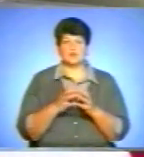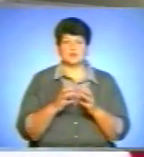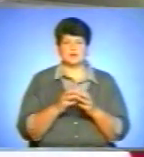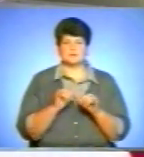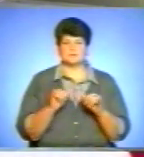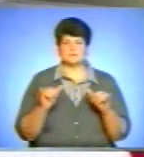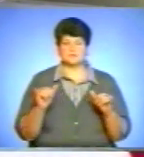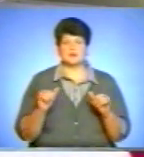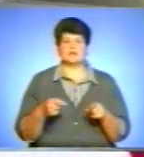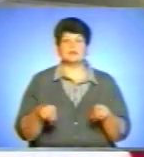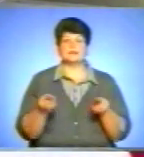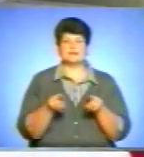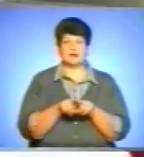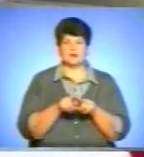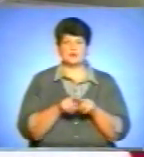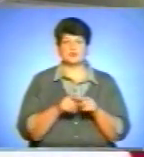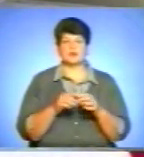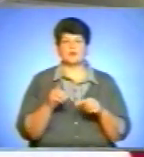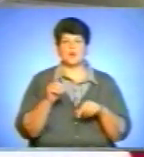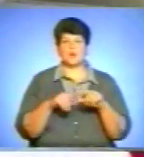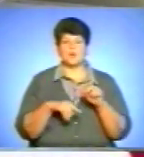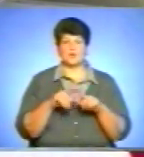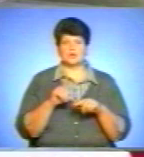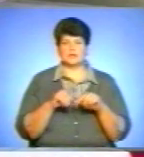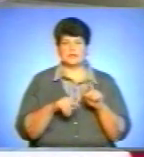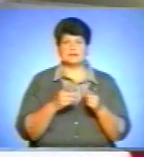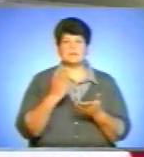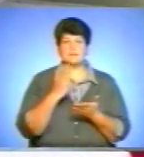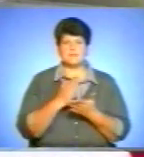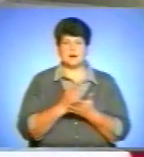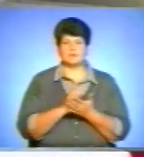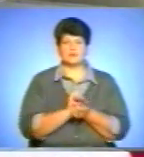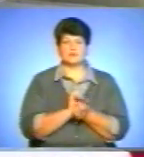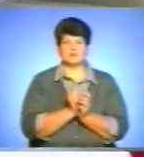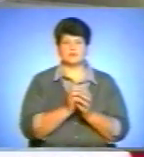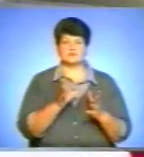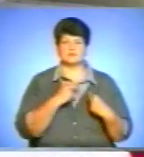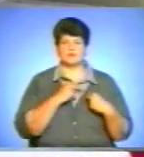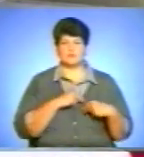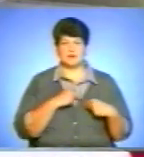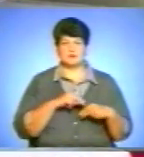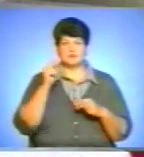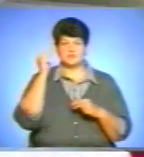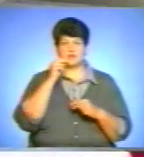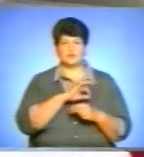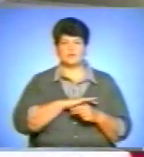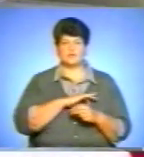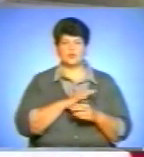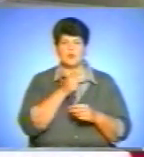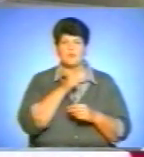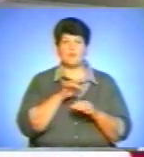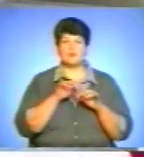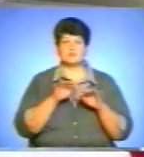також як колегіум родина, де ми маємо тісну співпрацю до навчального виховного процесу, ми також